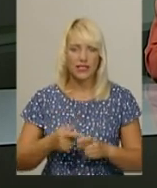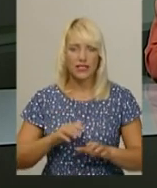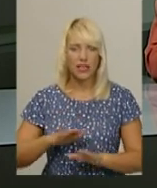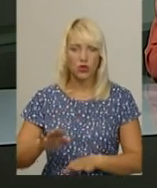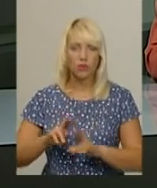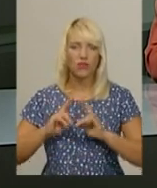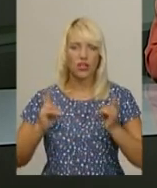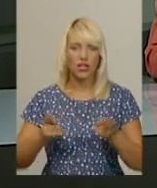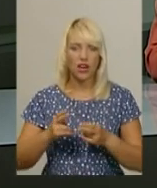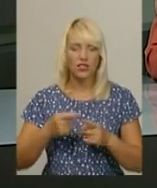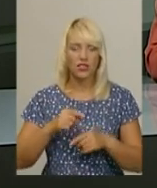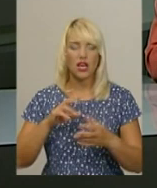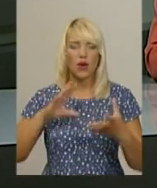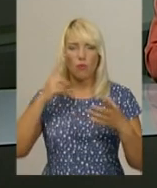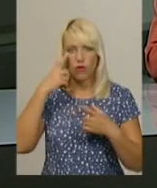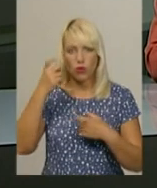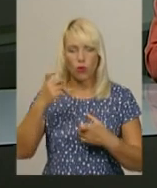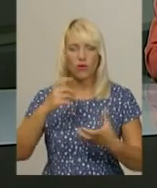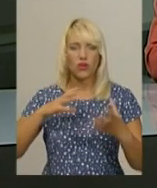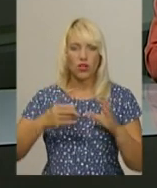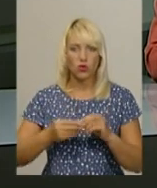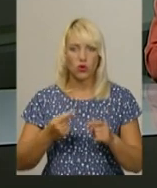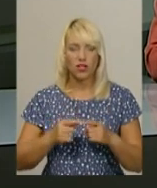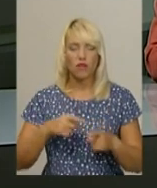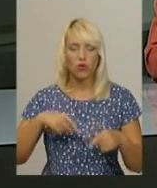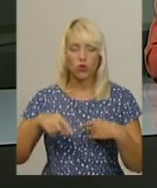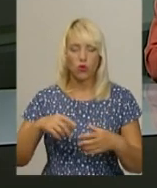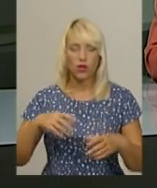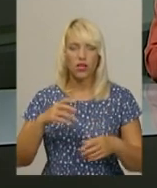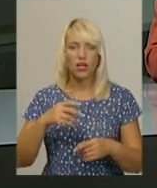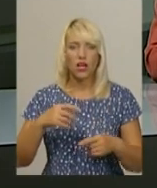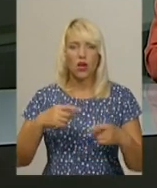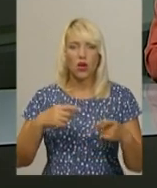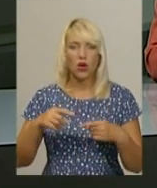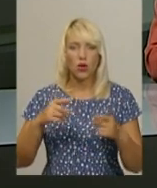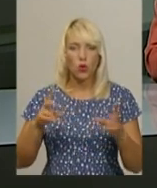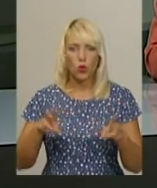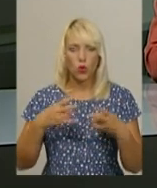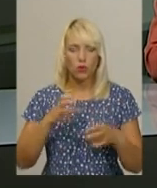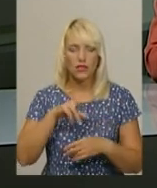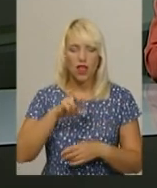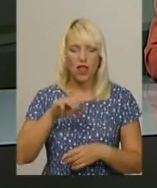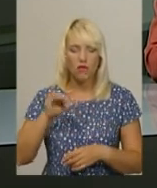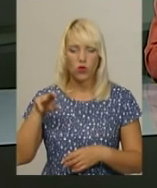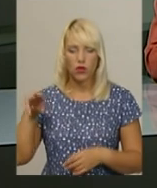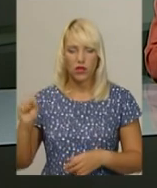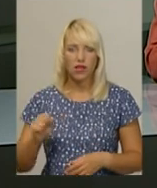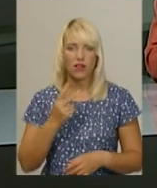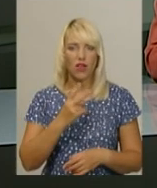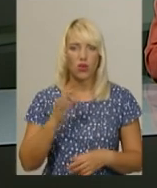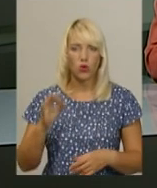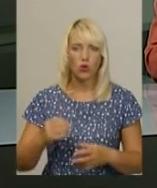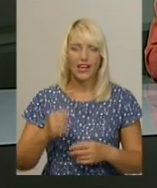Микола Кузнєцов повідомив результати. Футбольний клуб «Славута» 2-0 переміг Шепетівський лісовик. Підсумок зустрічі